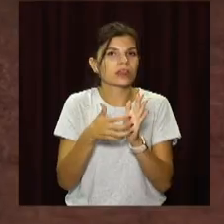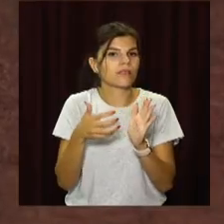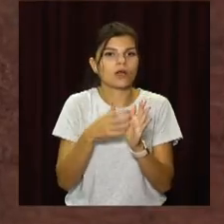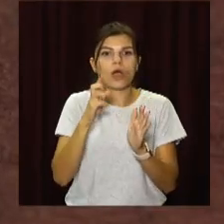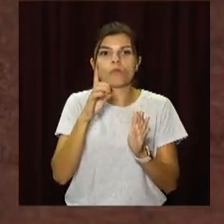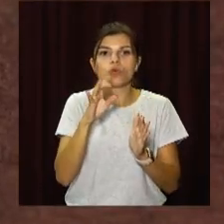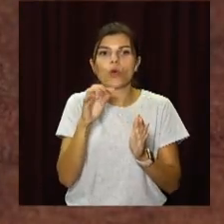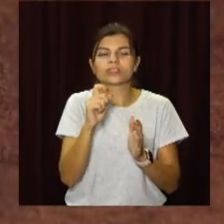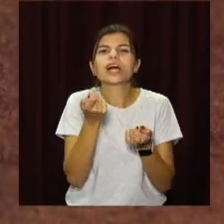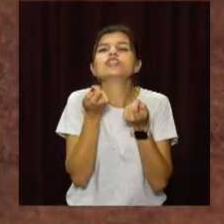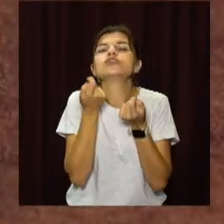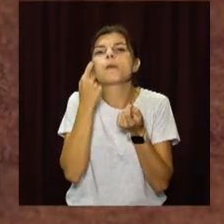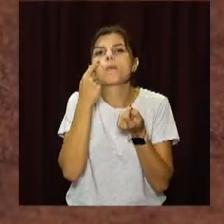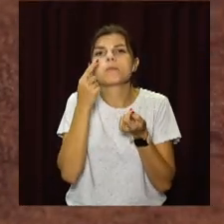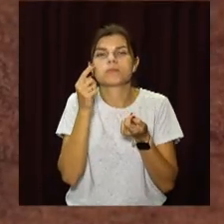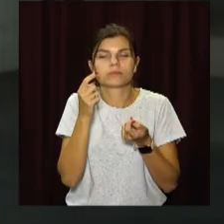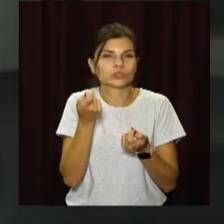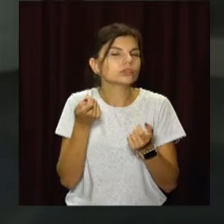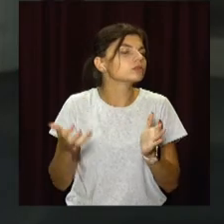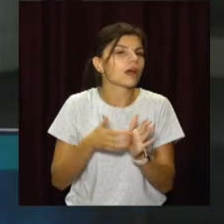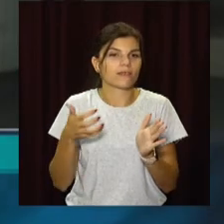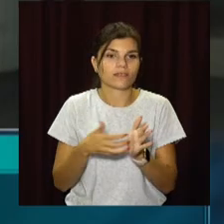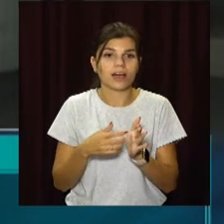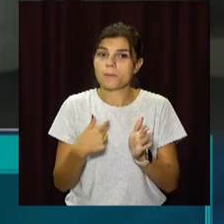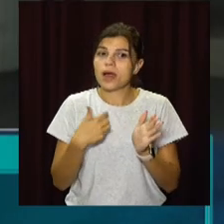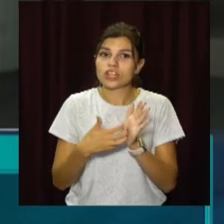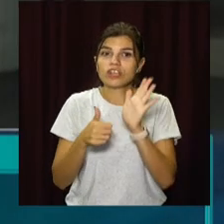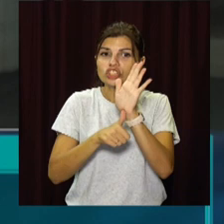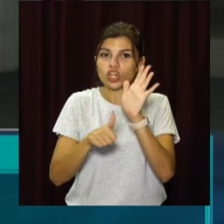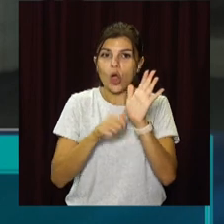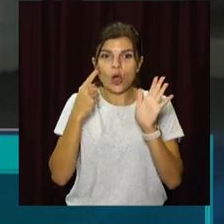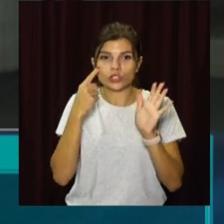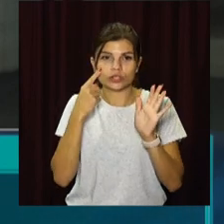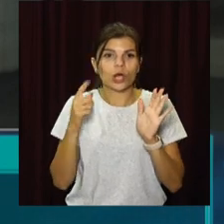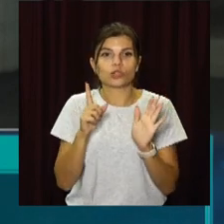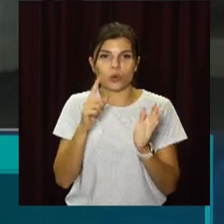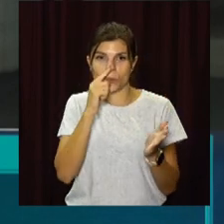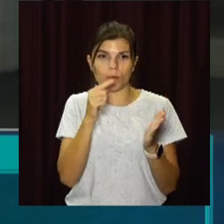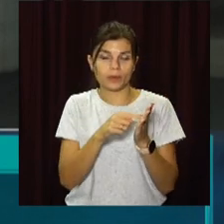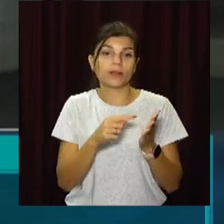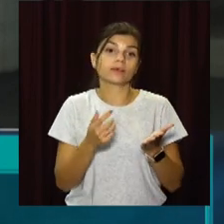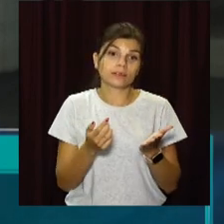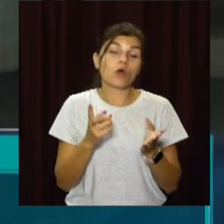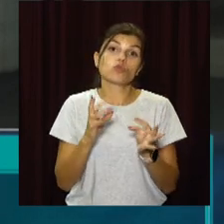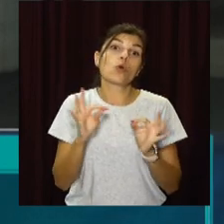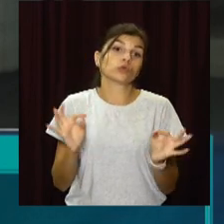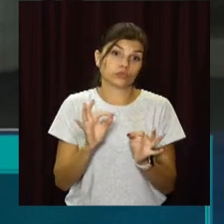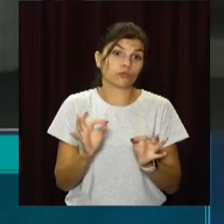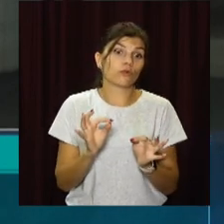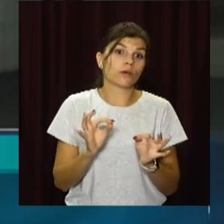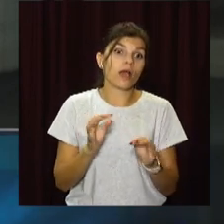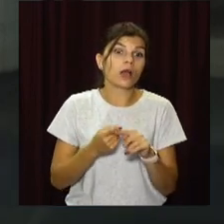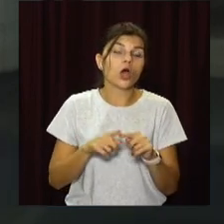бронзи лічених очок, розповідає спортсмен. У мене не вистачило шести очків, щоб не потрапити призи, але нічого, це